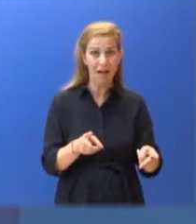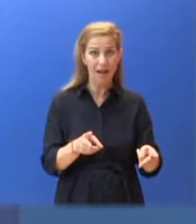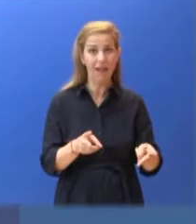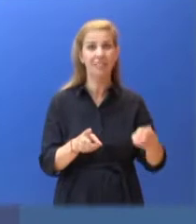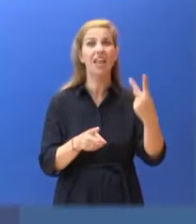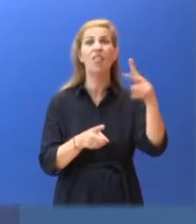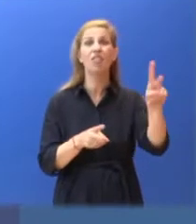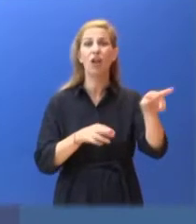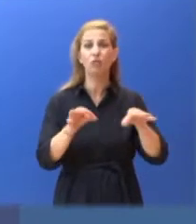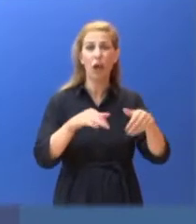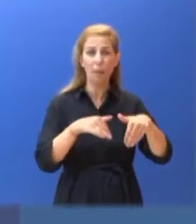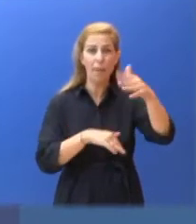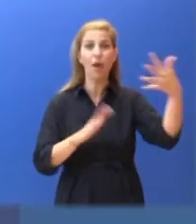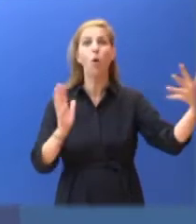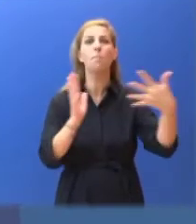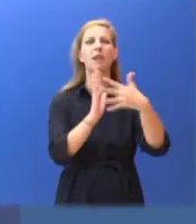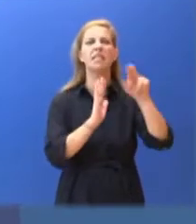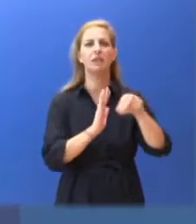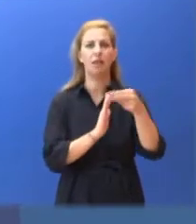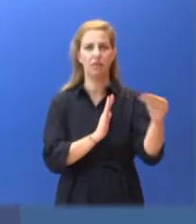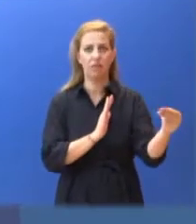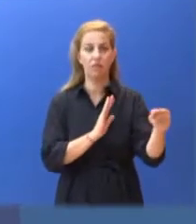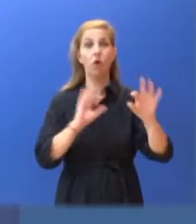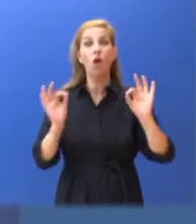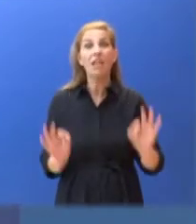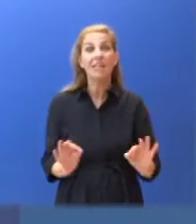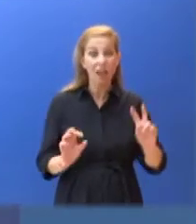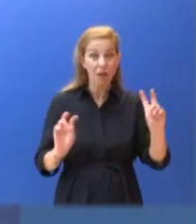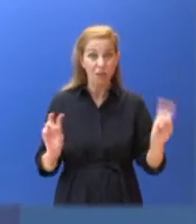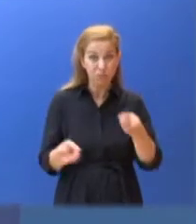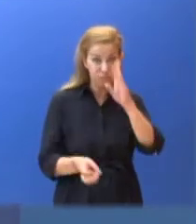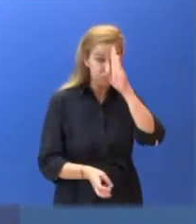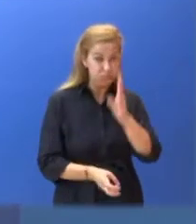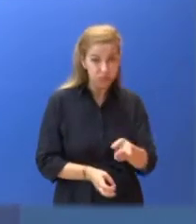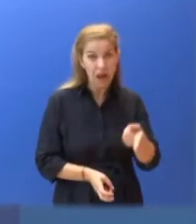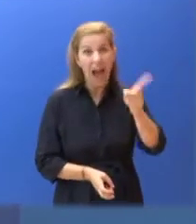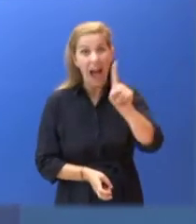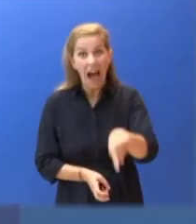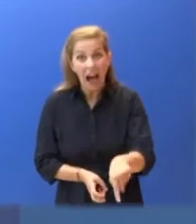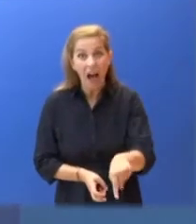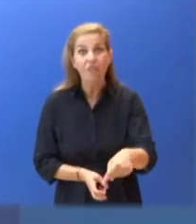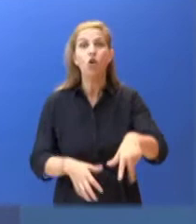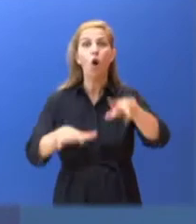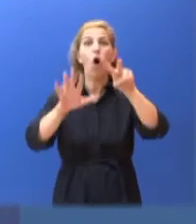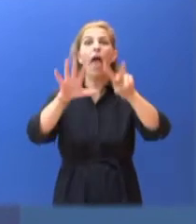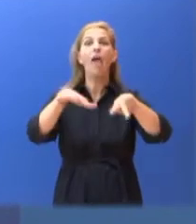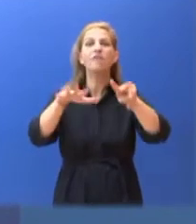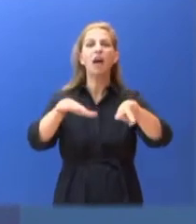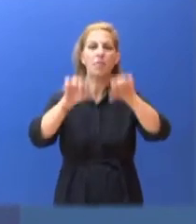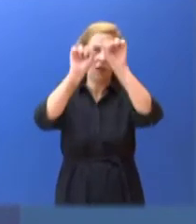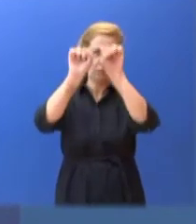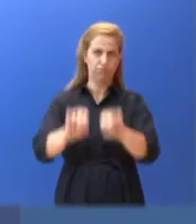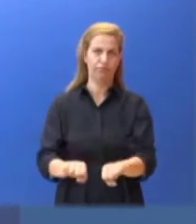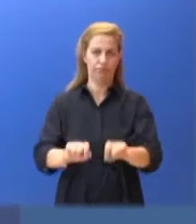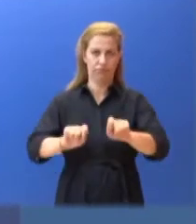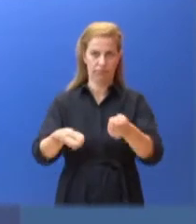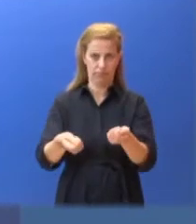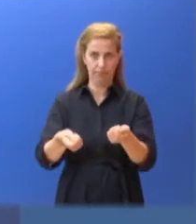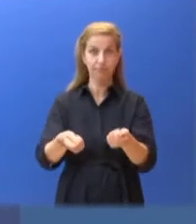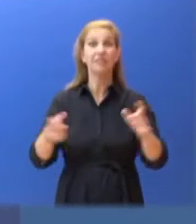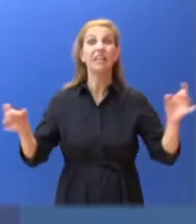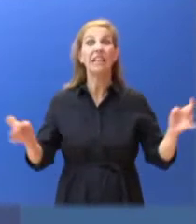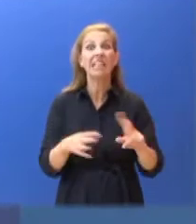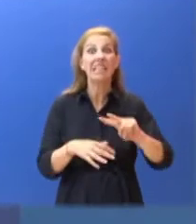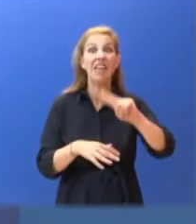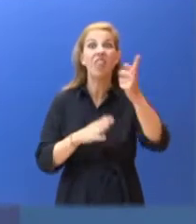μεγαλύτερα και σε κάθε περίπτωση σφράγιση από την επομένη και για 7 ημέρες. Σε περίπτωση υποτροπής το πρόστιμο θα είναι ενιαίο στα